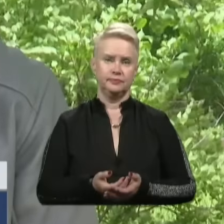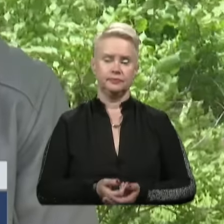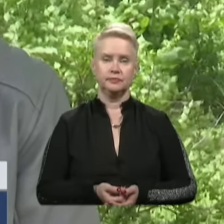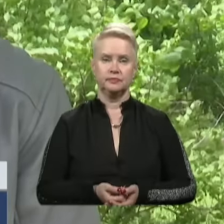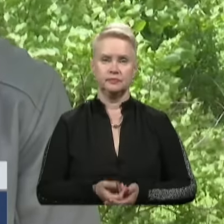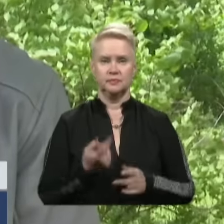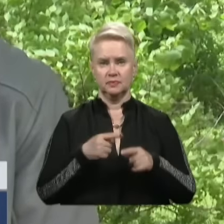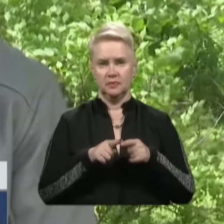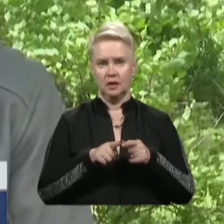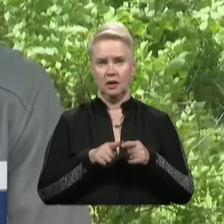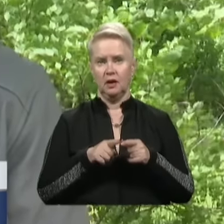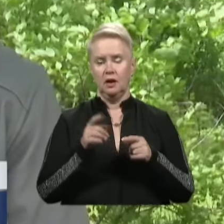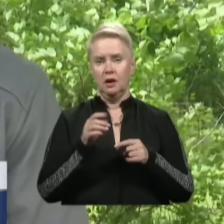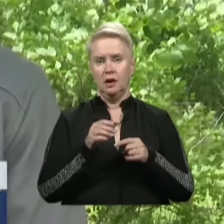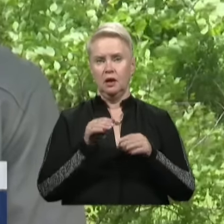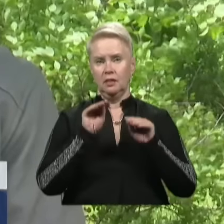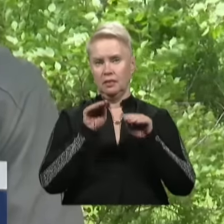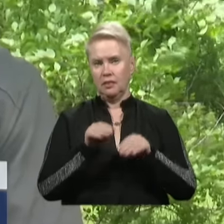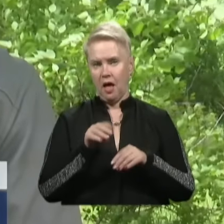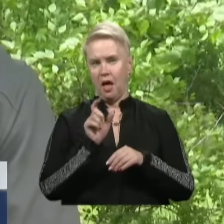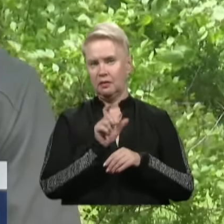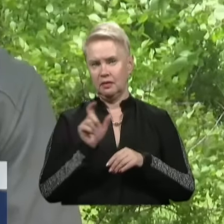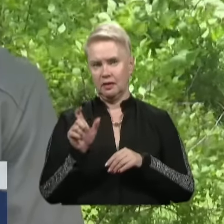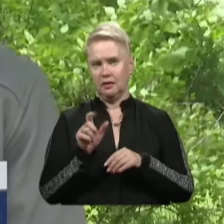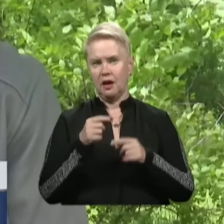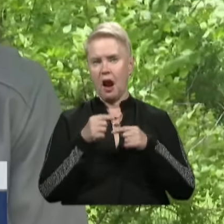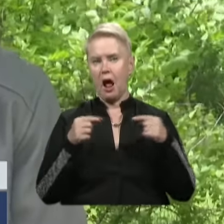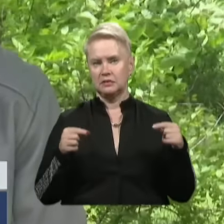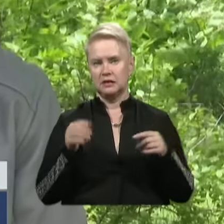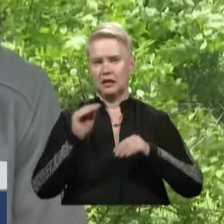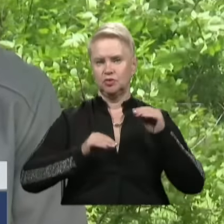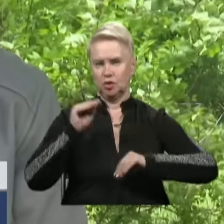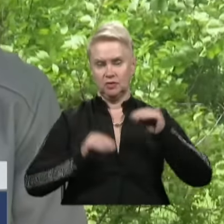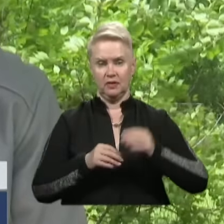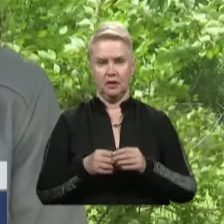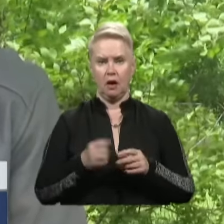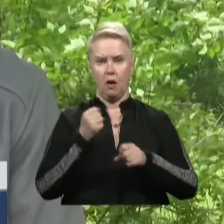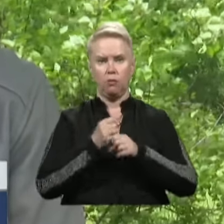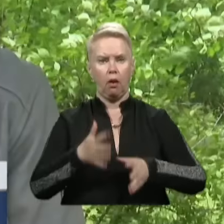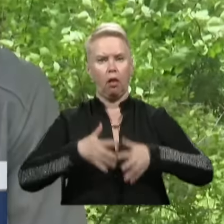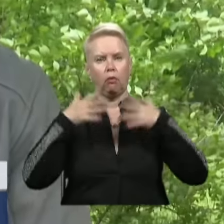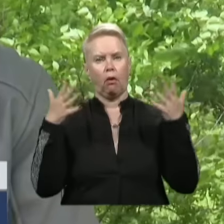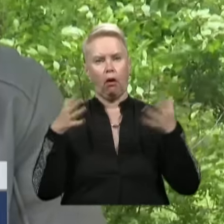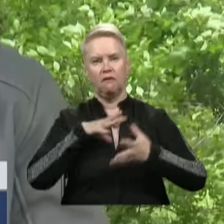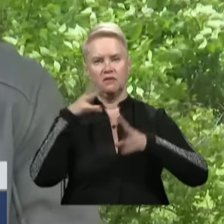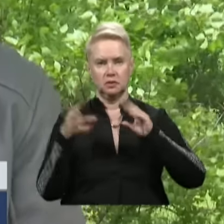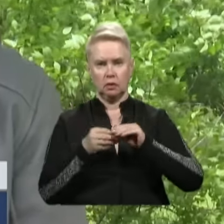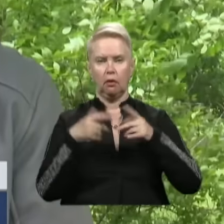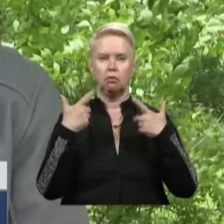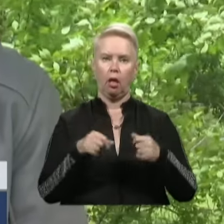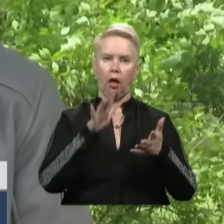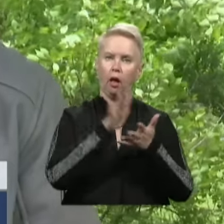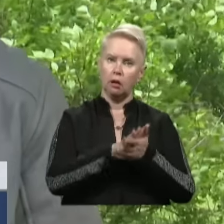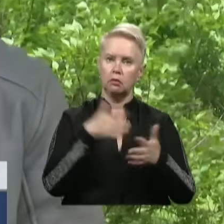певні отривчасті дані по певним речовинам. Тому робити глобальний висновок, де